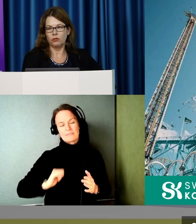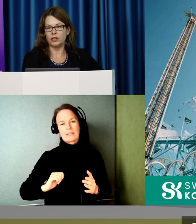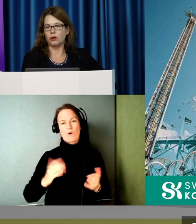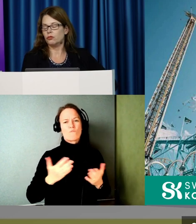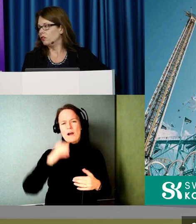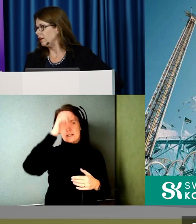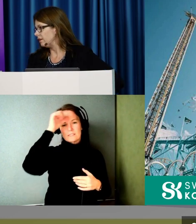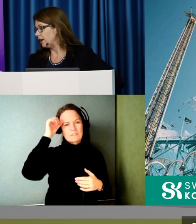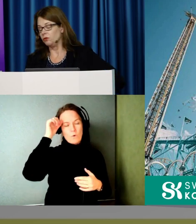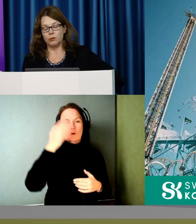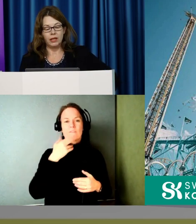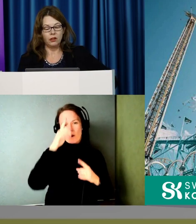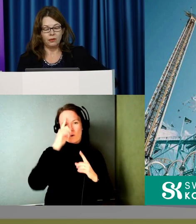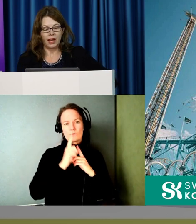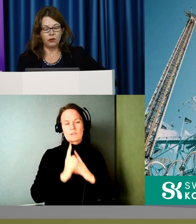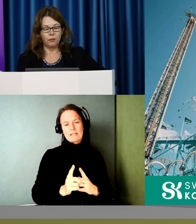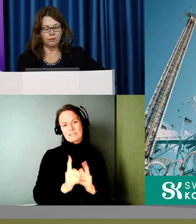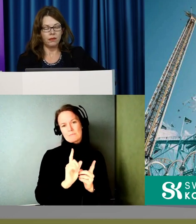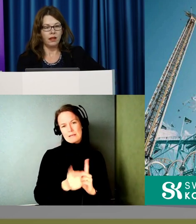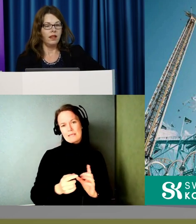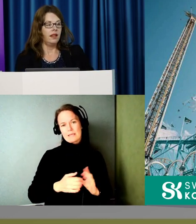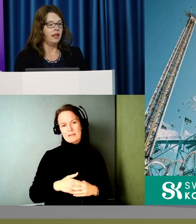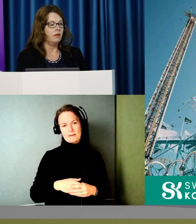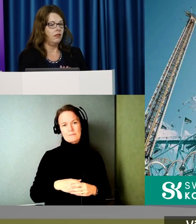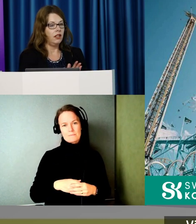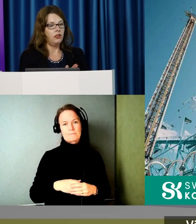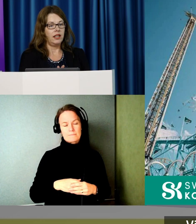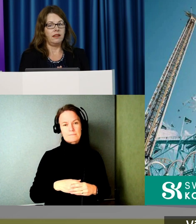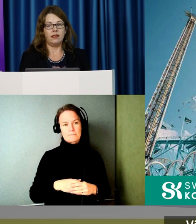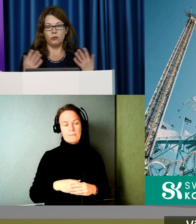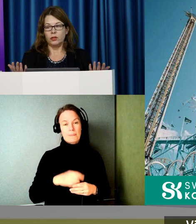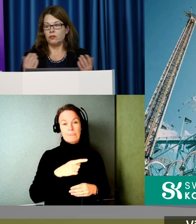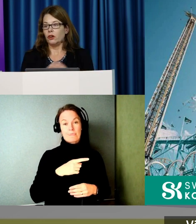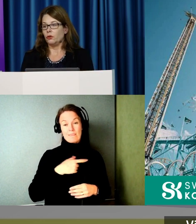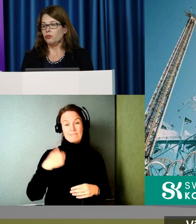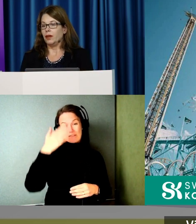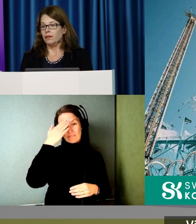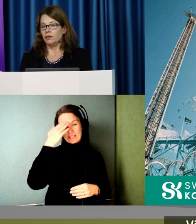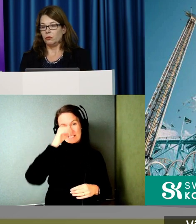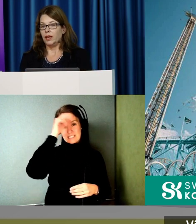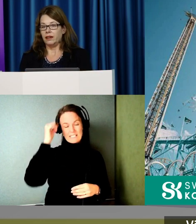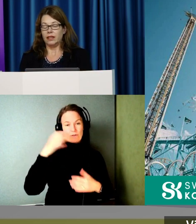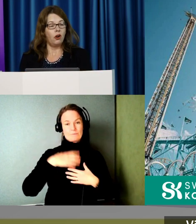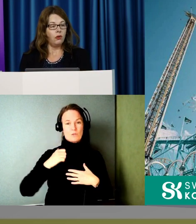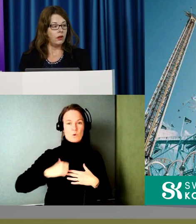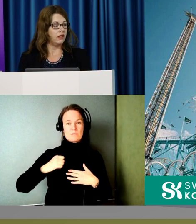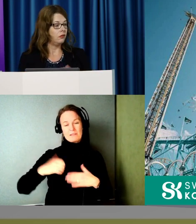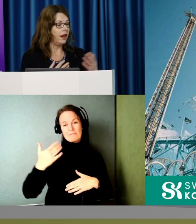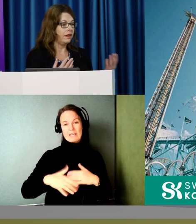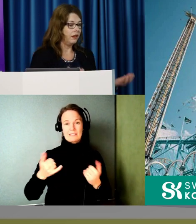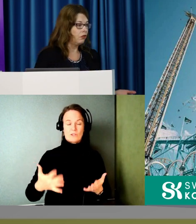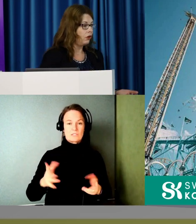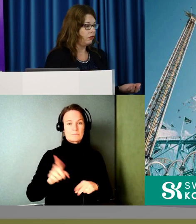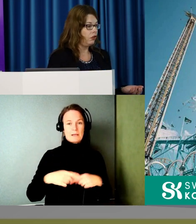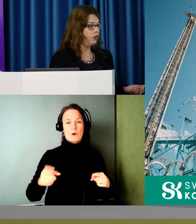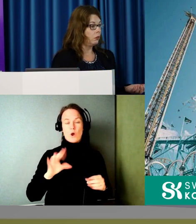svårt och vilka konsekvenser är det som det blir av det här då? Vi vet ju redan att det är svårt att vara konsument som det är idag, oavsett om